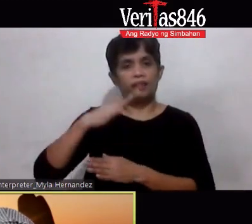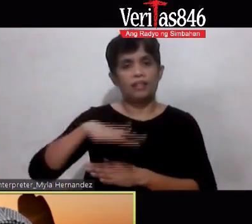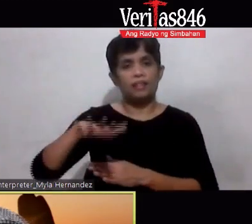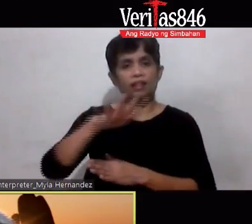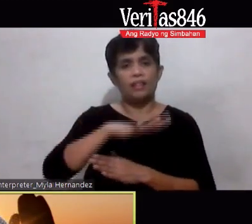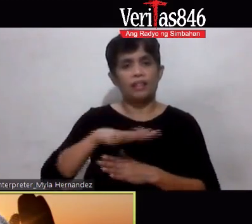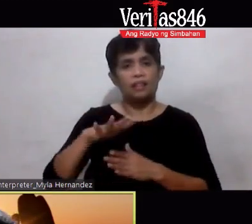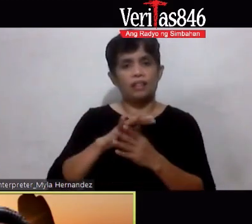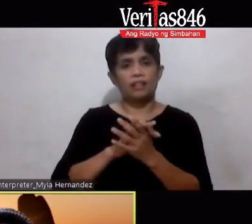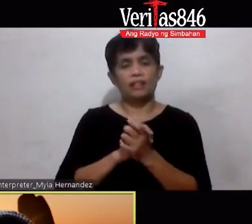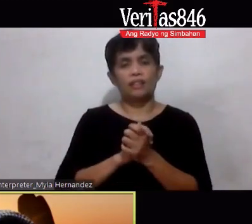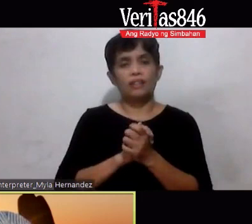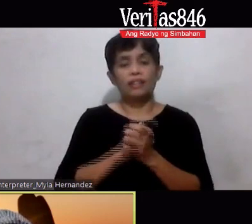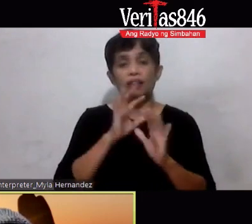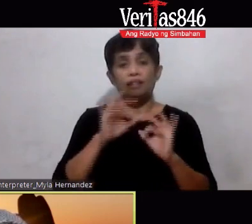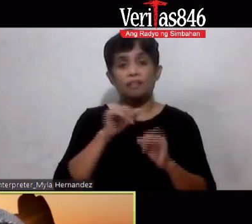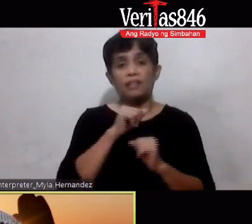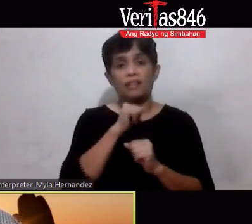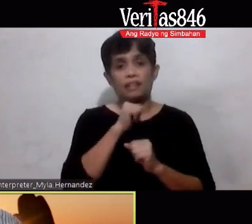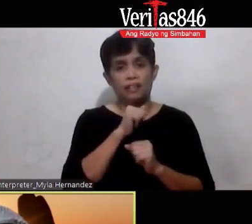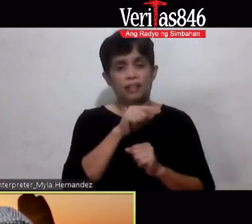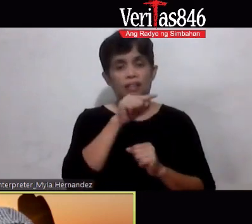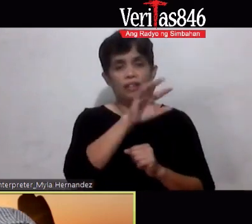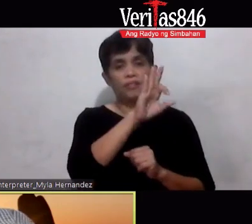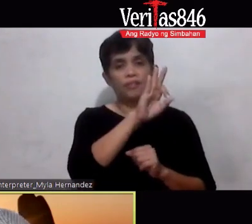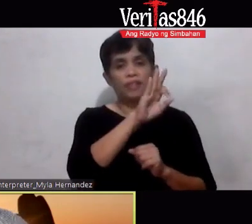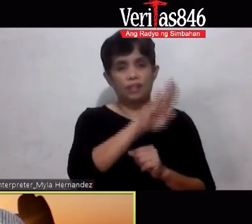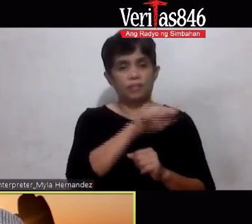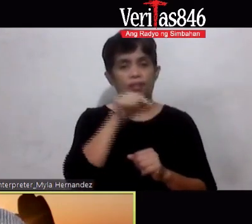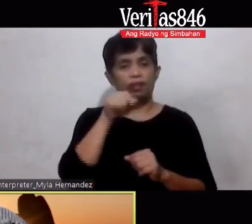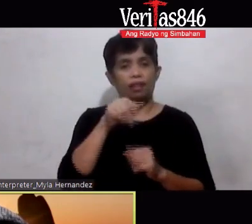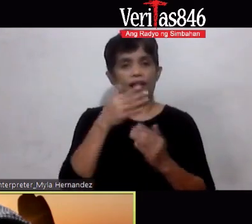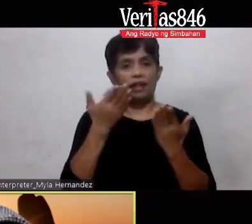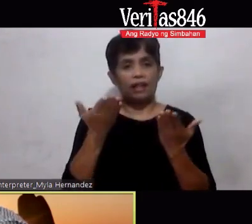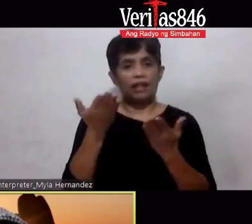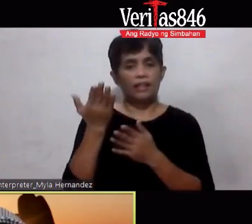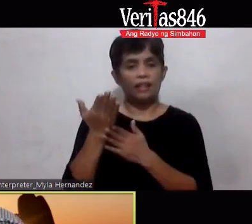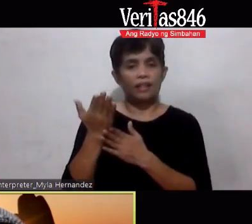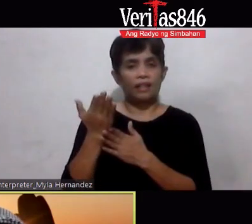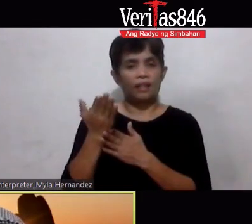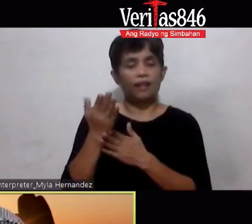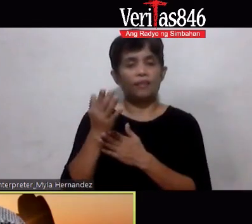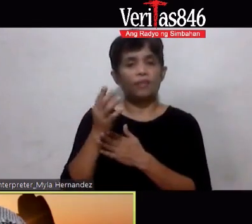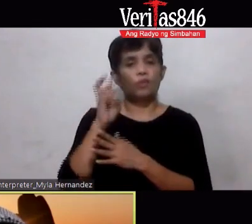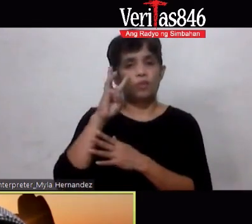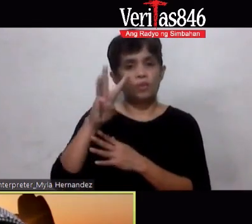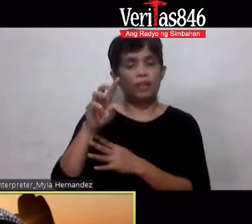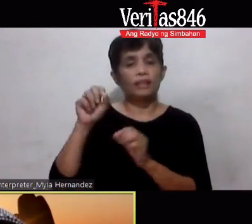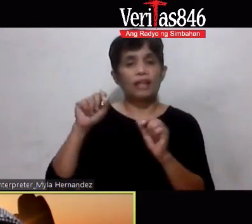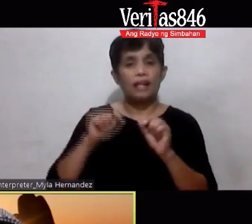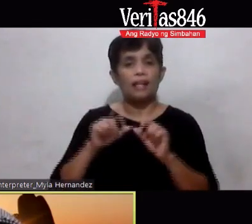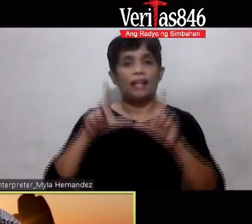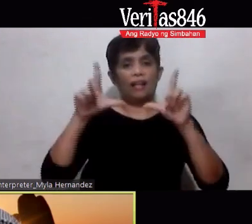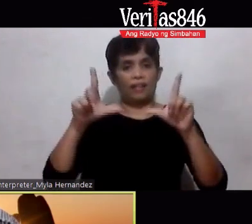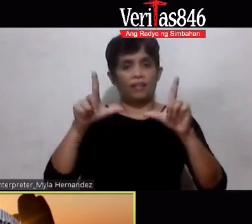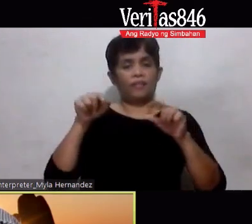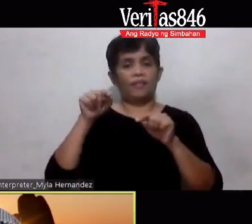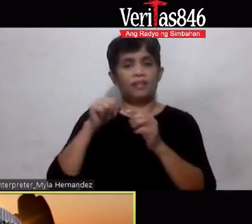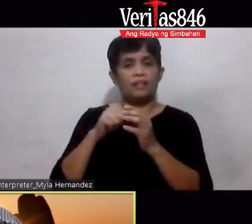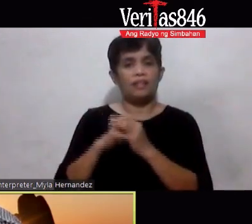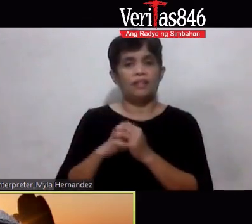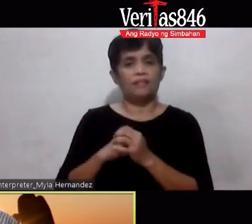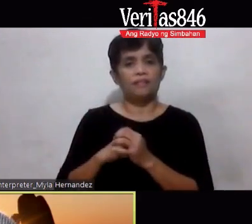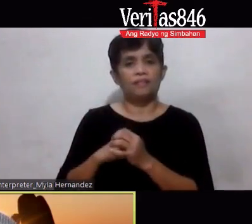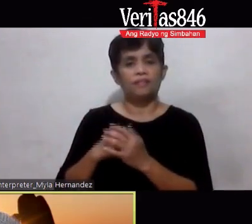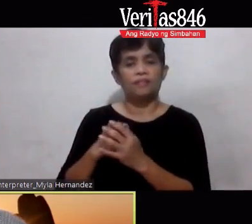Frequency Kung hindi po Sa Facebook na lang Talagang nandyan po Mayroon pwede pa Yung ma-watch live www.vertas 846